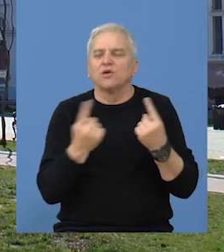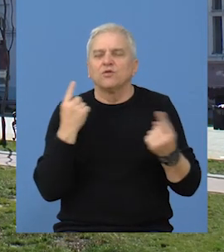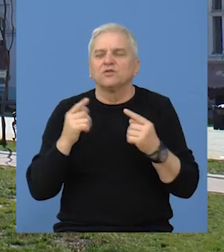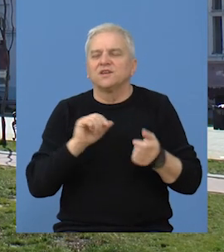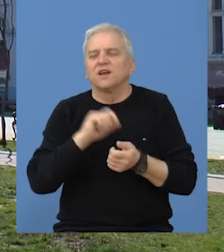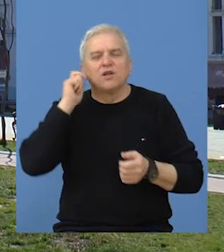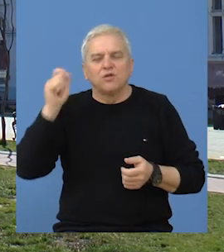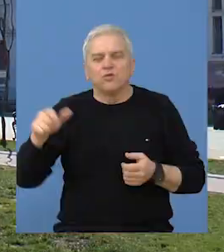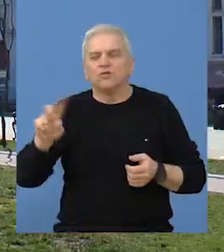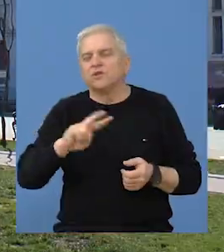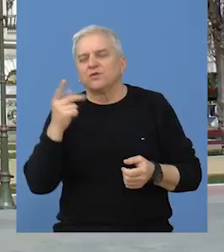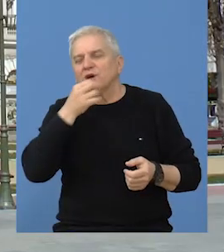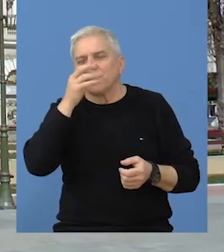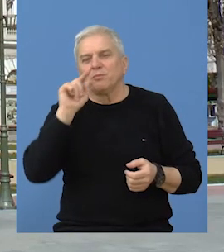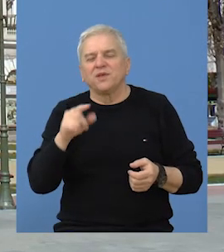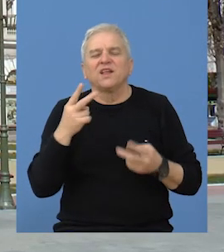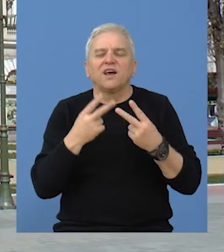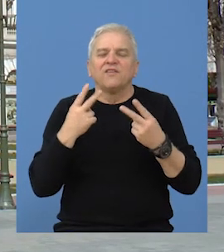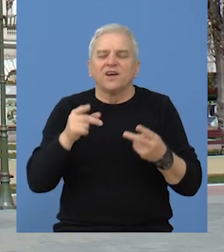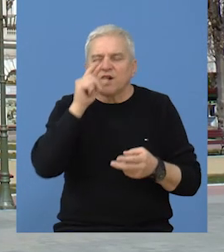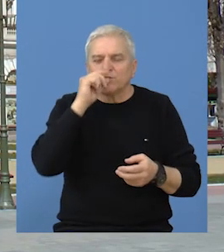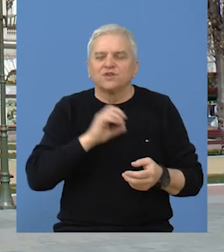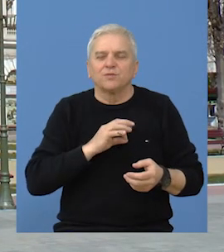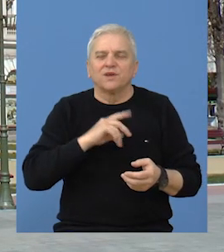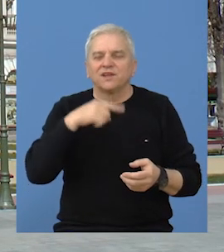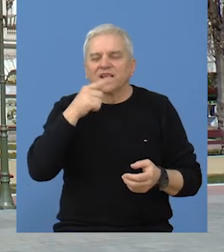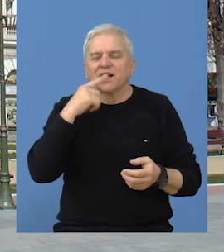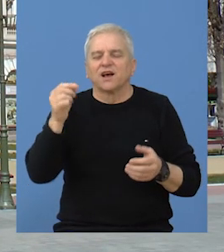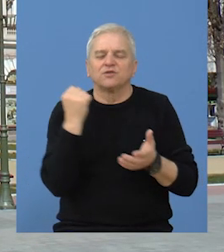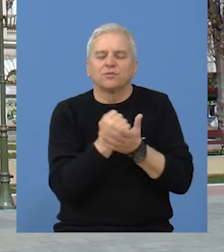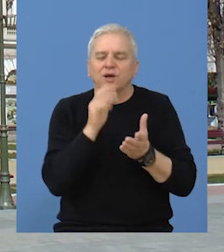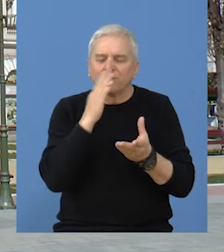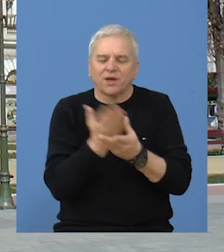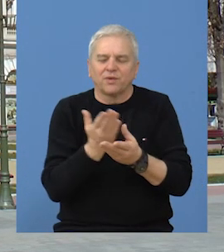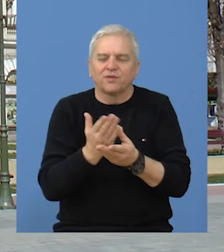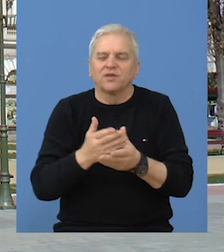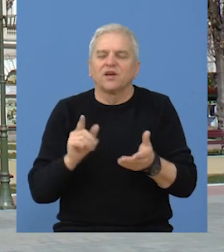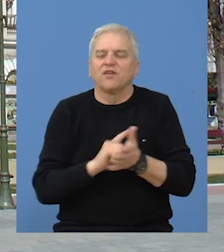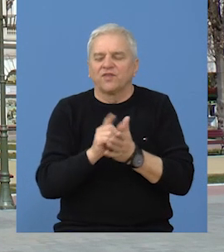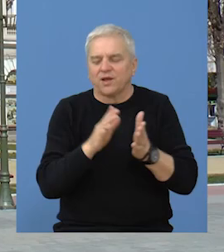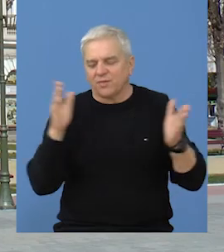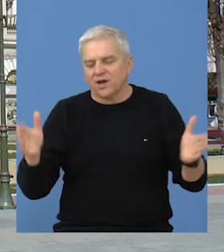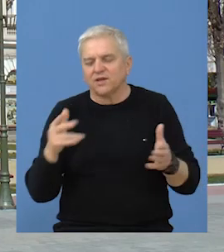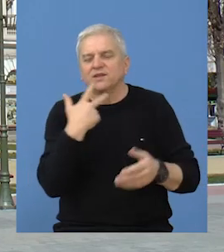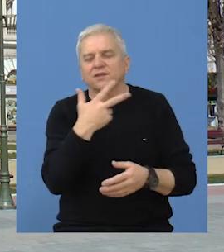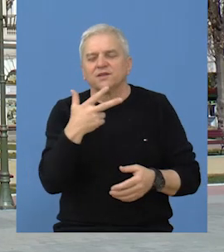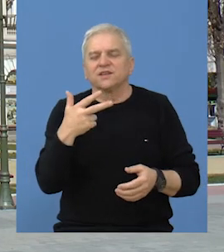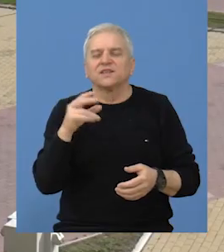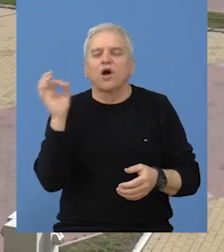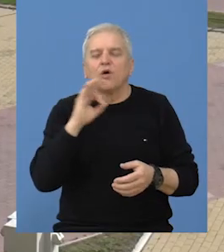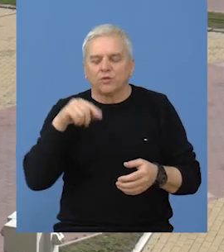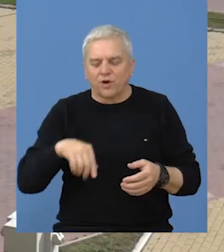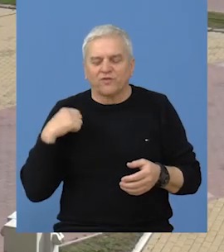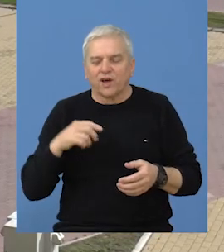sve građane, kao i druga pitanja od značaja za Opštinu Bečej, navodi se u dokumentu. Rok za izradu je 30.